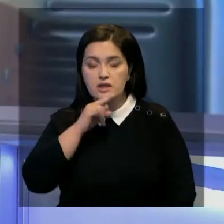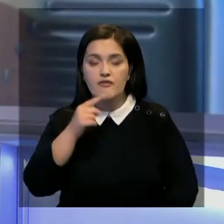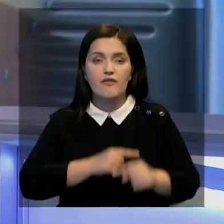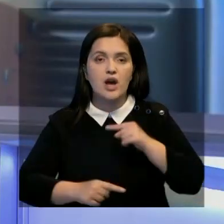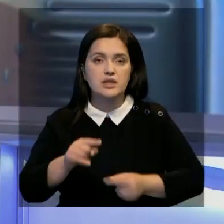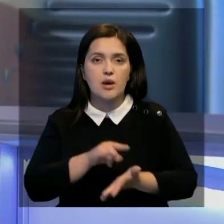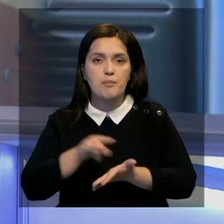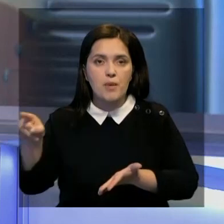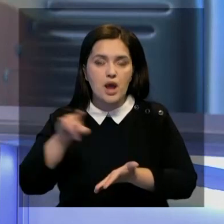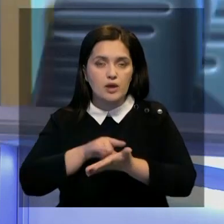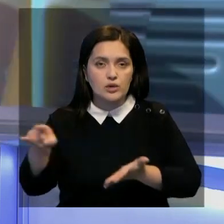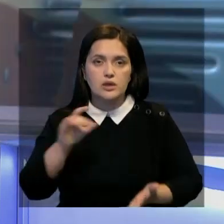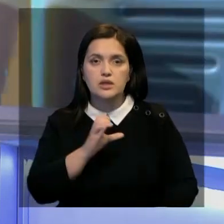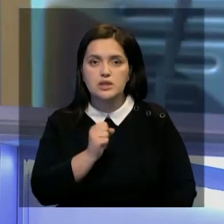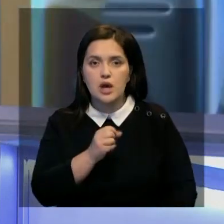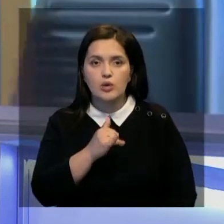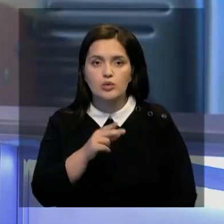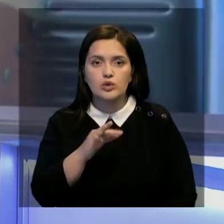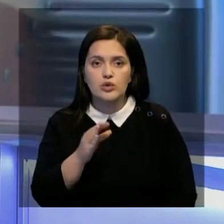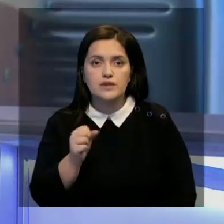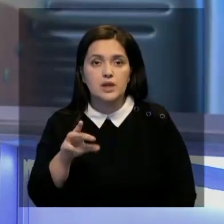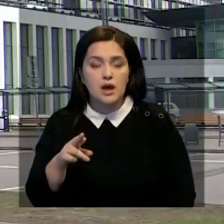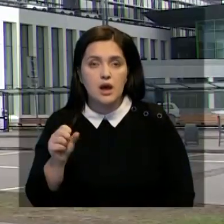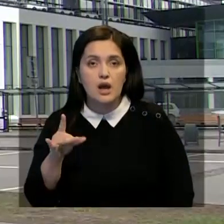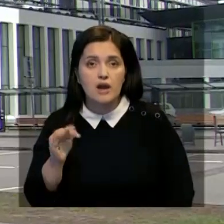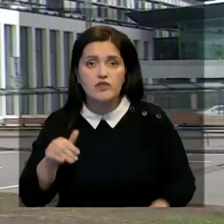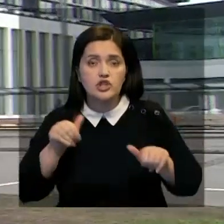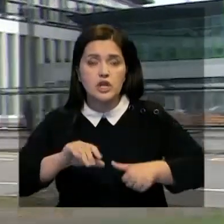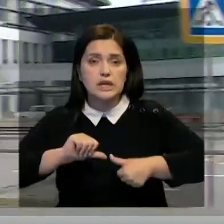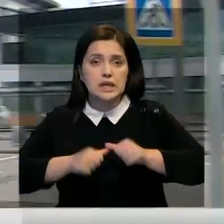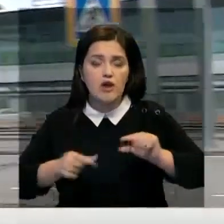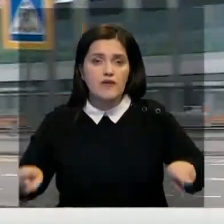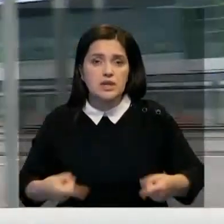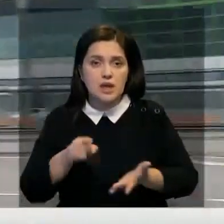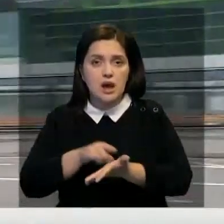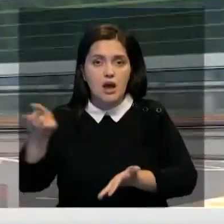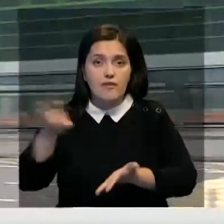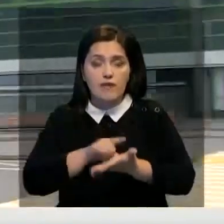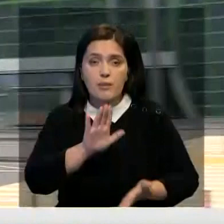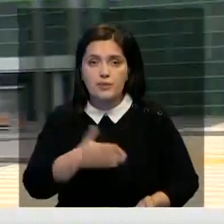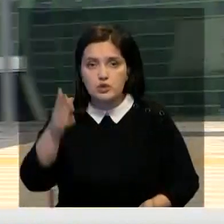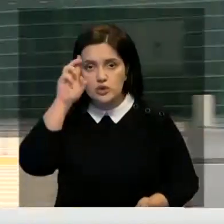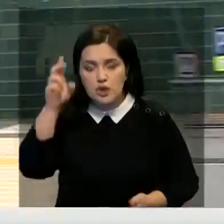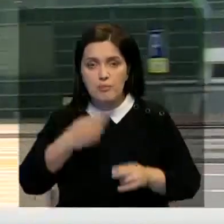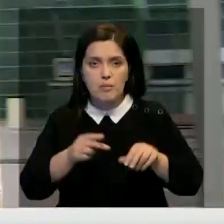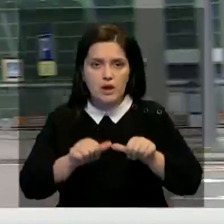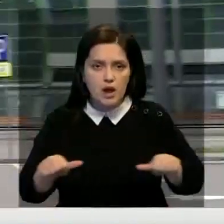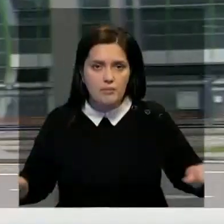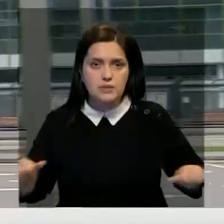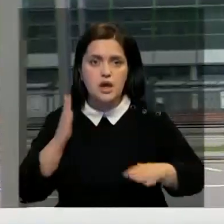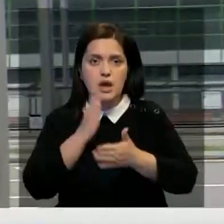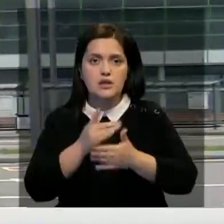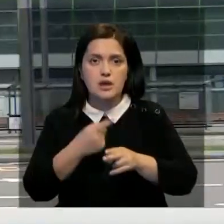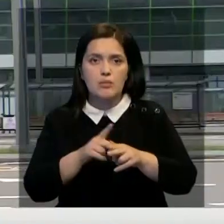возобновляет полеты в Саудовскую Аравию. Решение о восстановлении регулярного авиасообщения между странами приняли в Межведомственной комиссии по